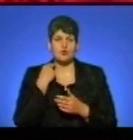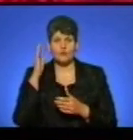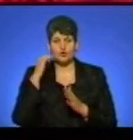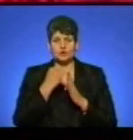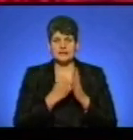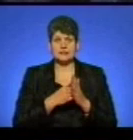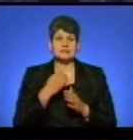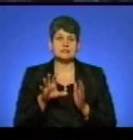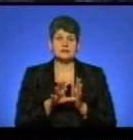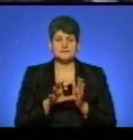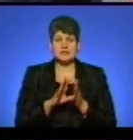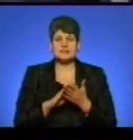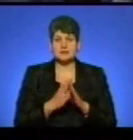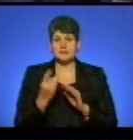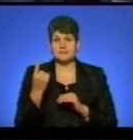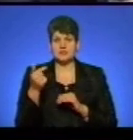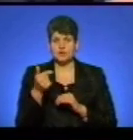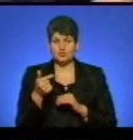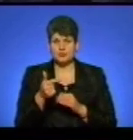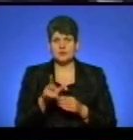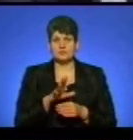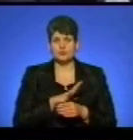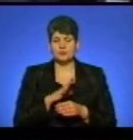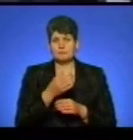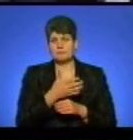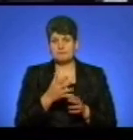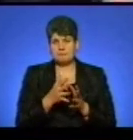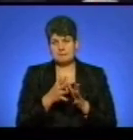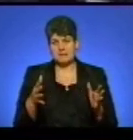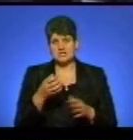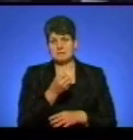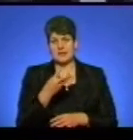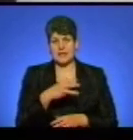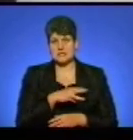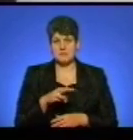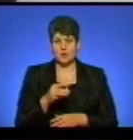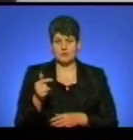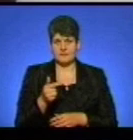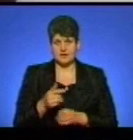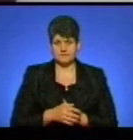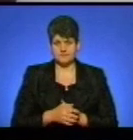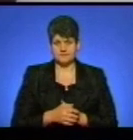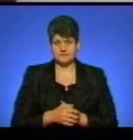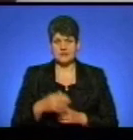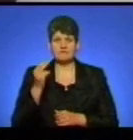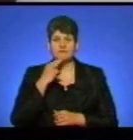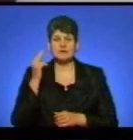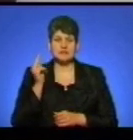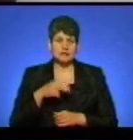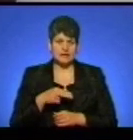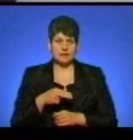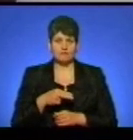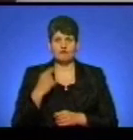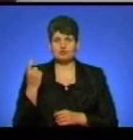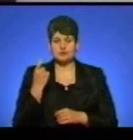електроенергію. Станом на 1 грудня він становив більше 15 мільйонів гривень. Причому провини, я вважаю, що в